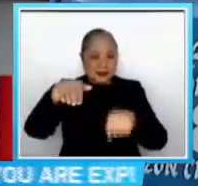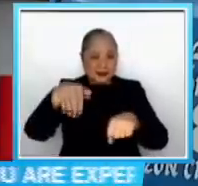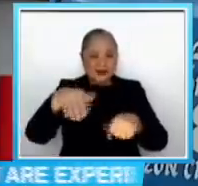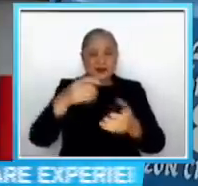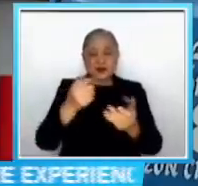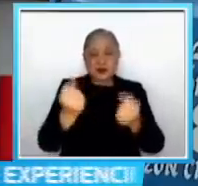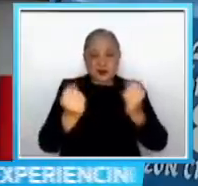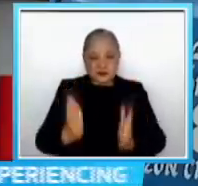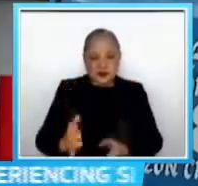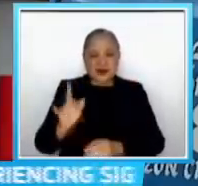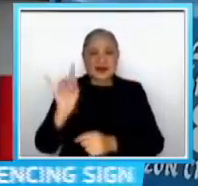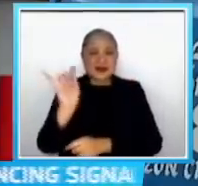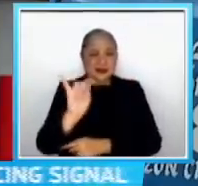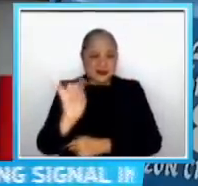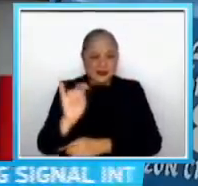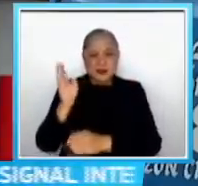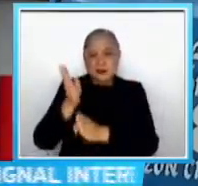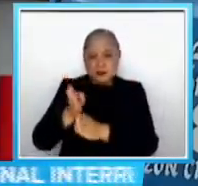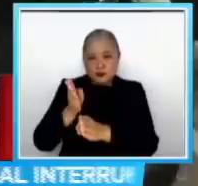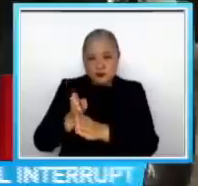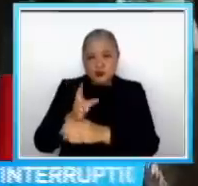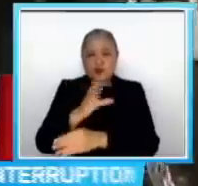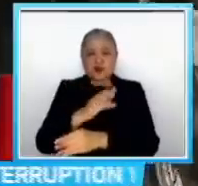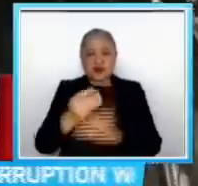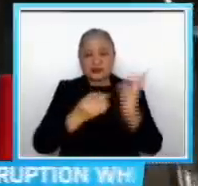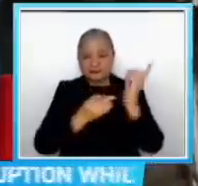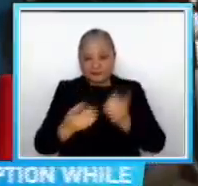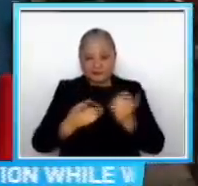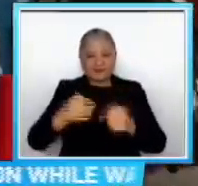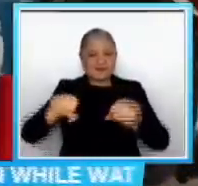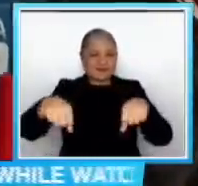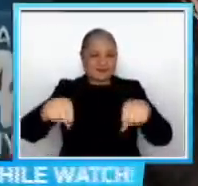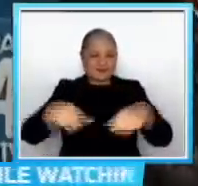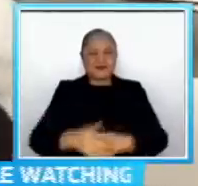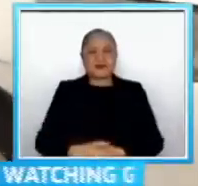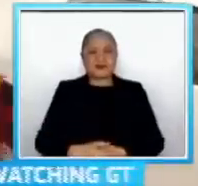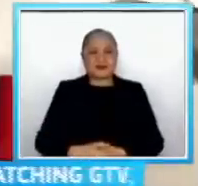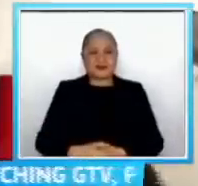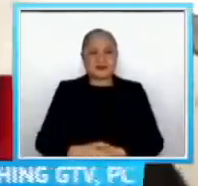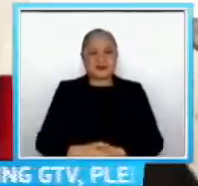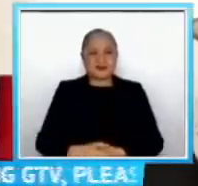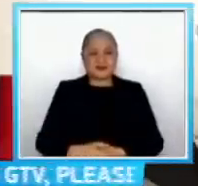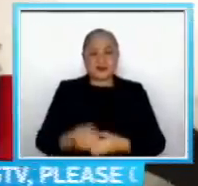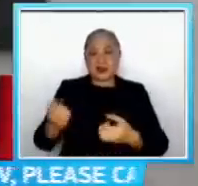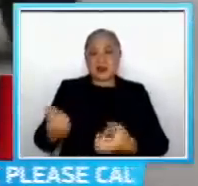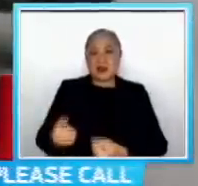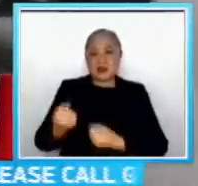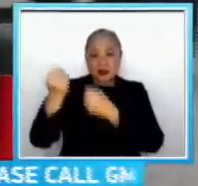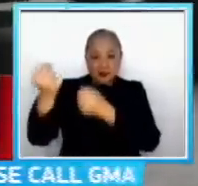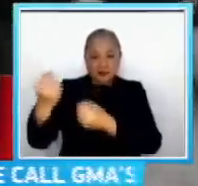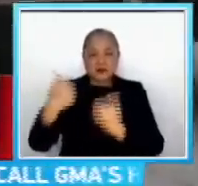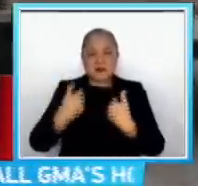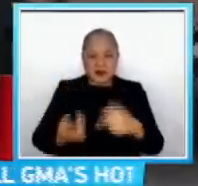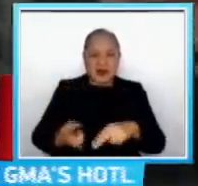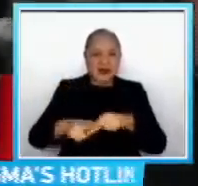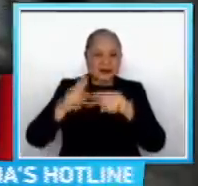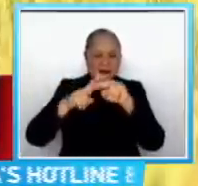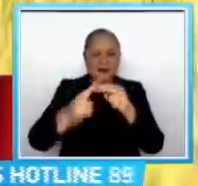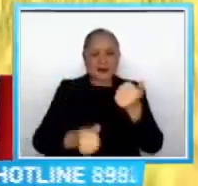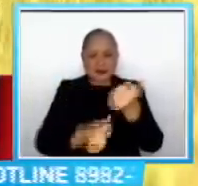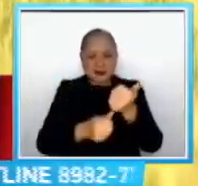TNVS at ride hailing and delivery services Inirekomenda na ng economic cluster ang dobling ayuda Para sa sektor ng